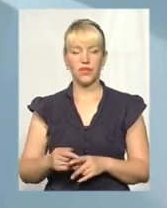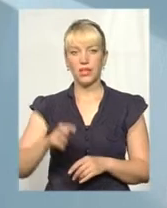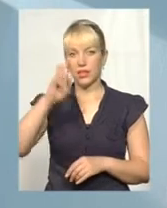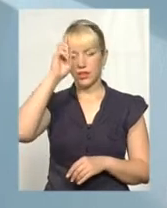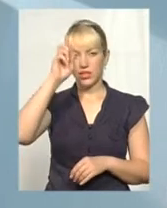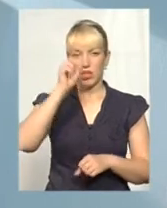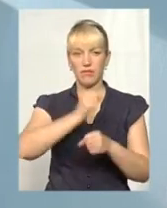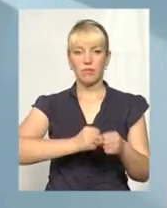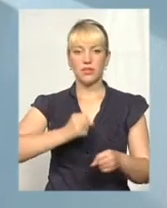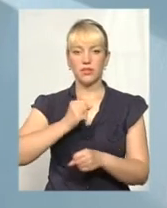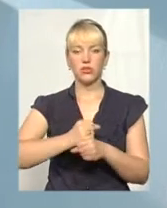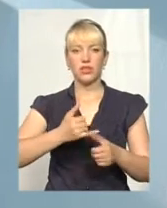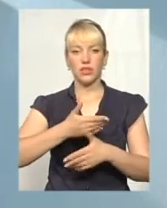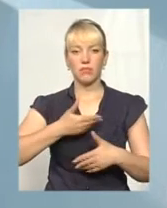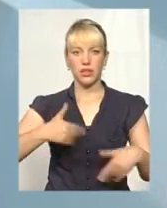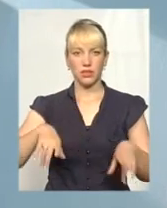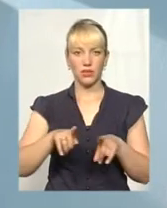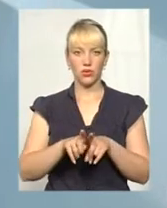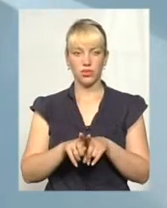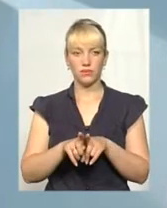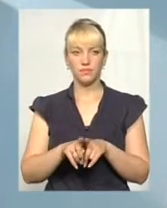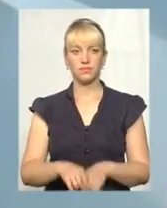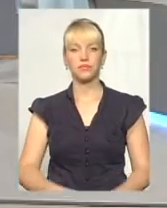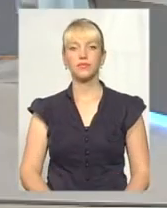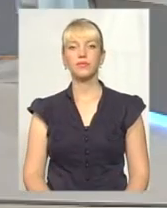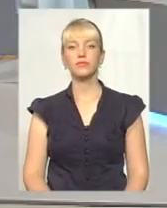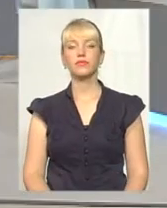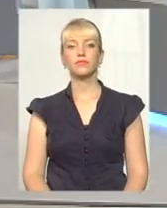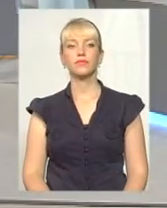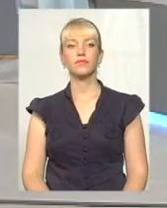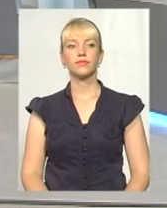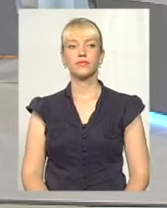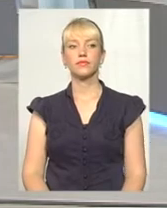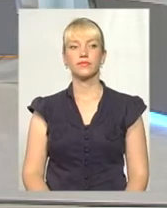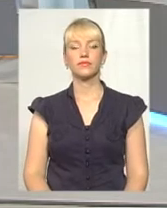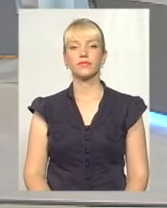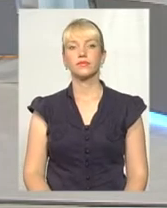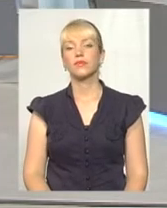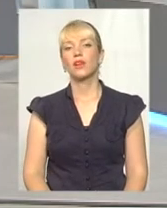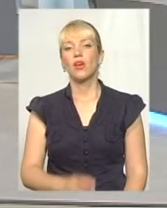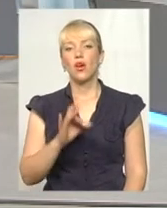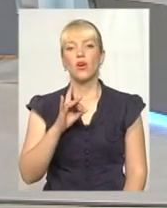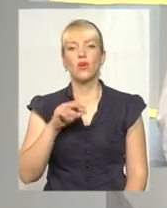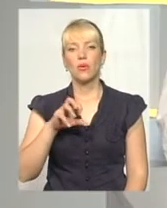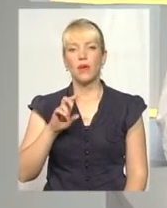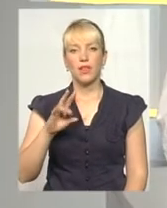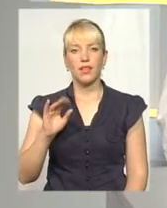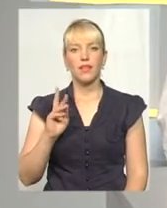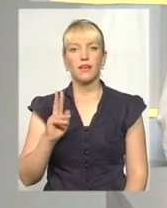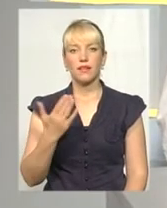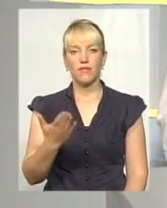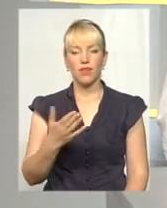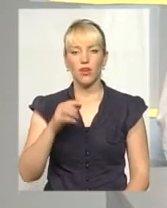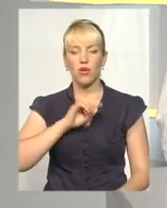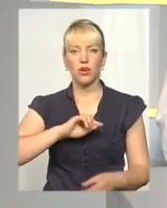Держава працює, і ми, відповідно, також. Дякую, пані Лілі. А пане Роман, як ви охарактеризуєте ситуацію, яка зараз є?